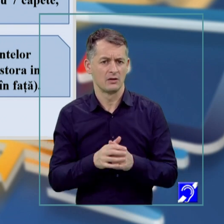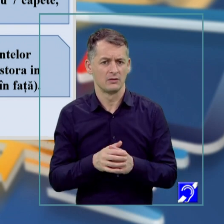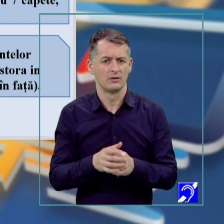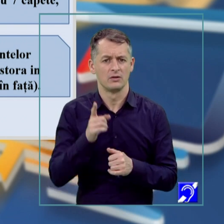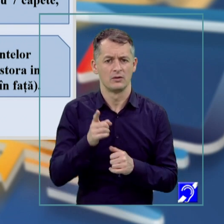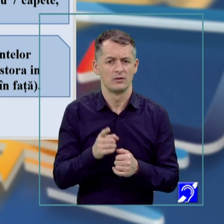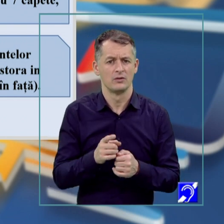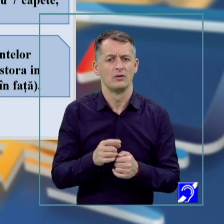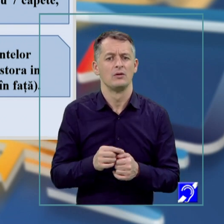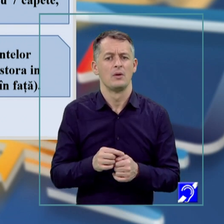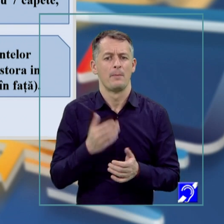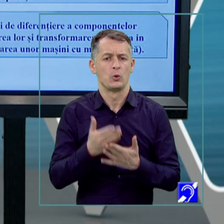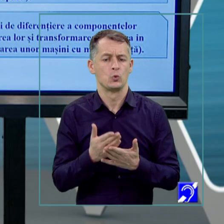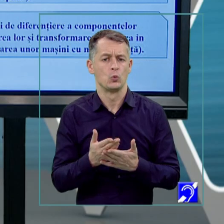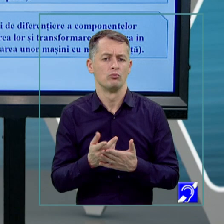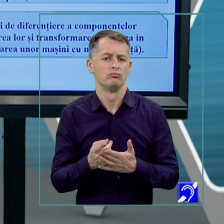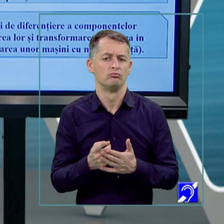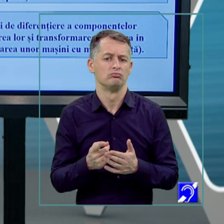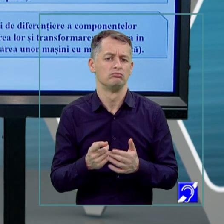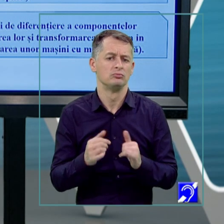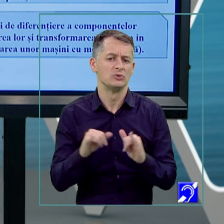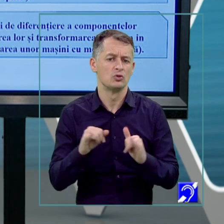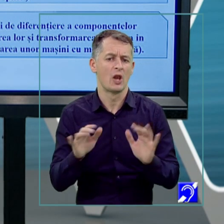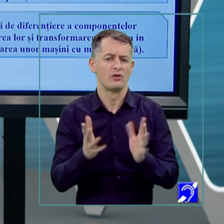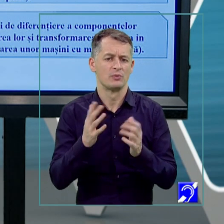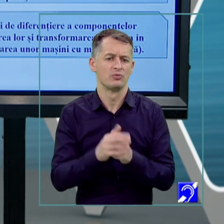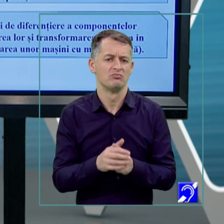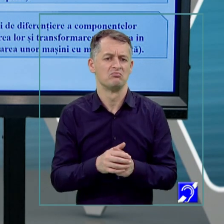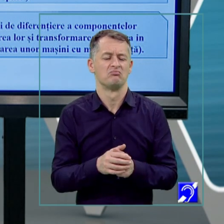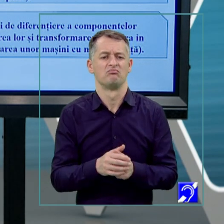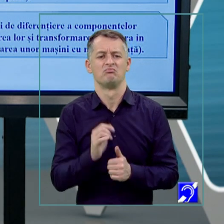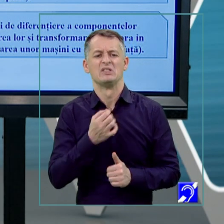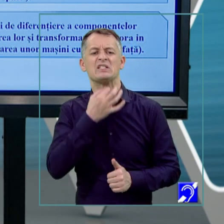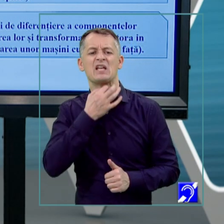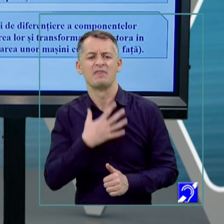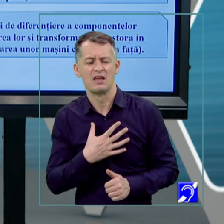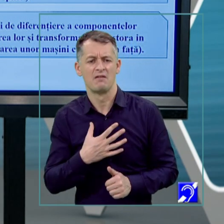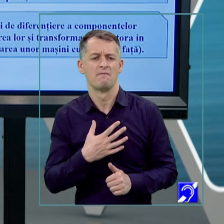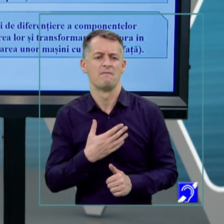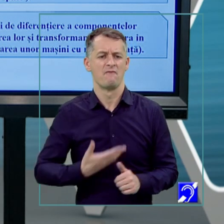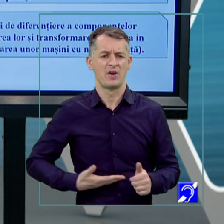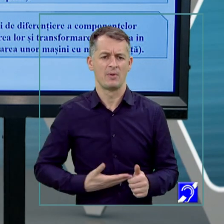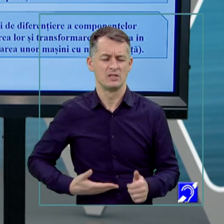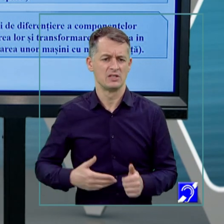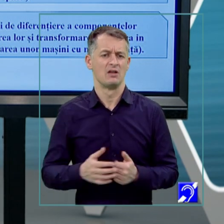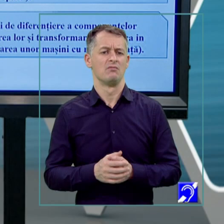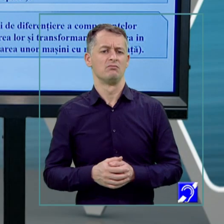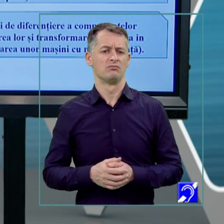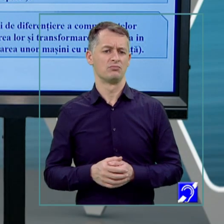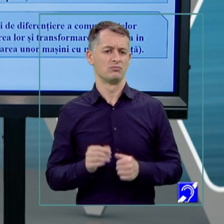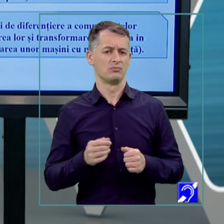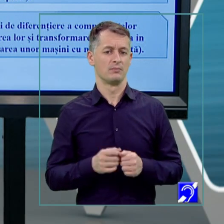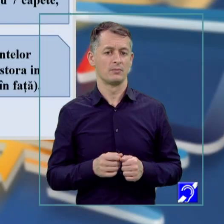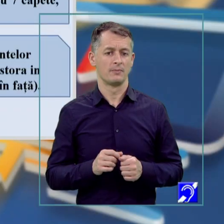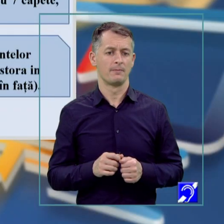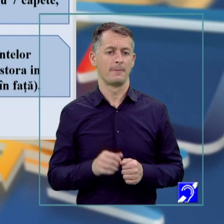structuri inițiale obținu-se în noi efecte. Tot în povești, setilă, flămânzilă, tom degețel, uria și din poveste. Multiplicarea